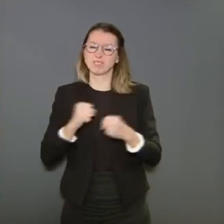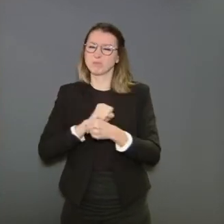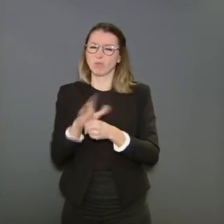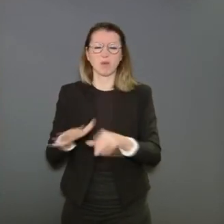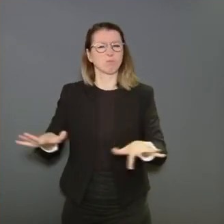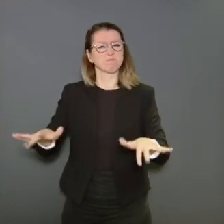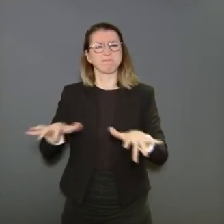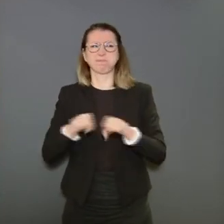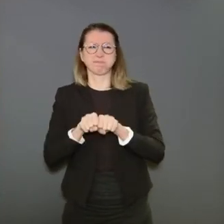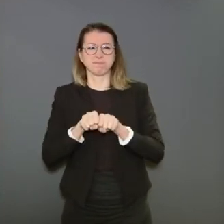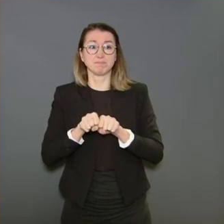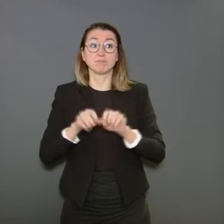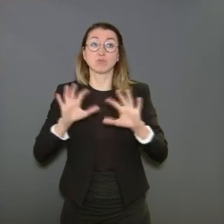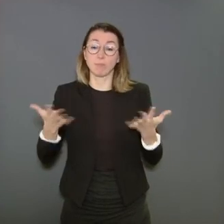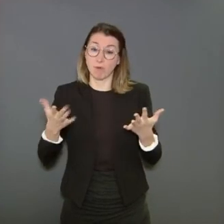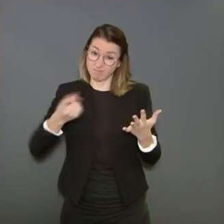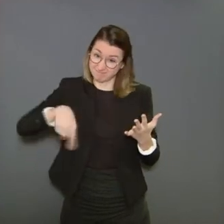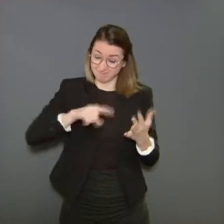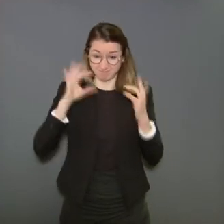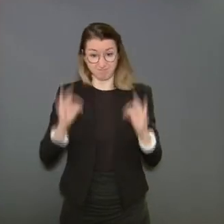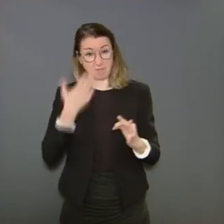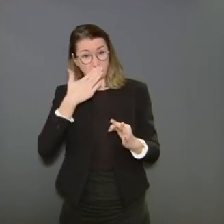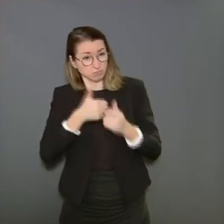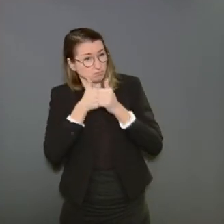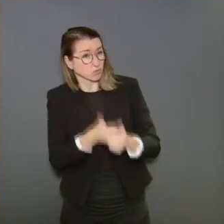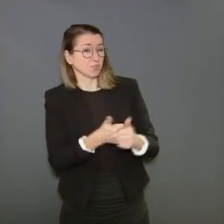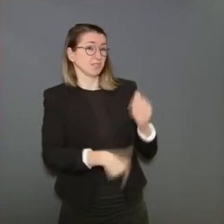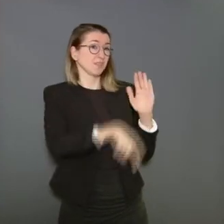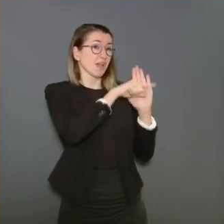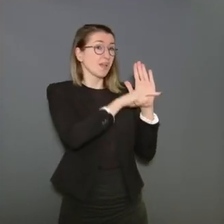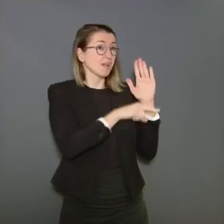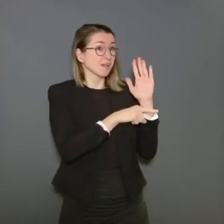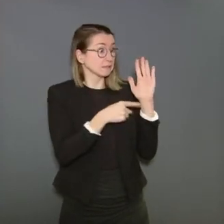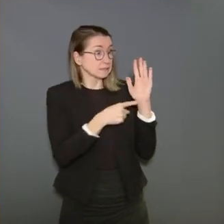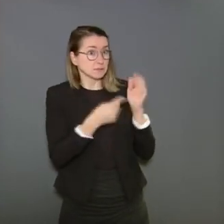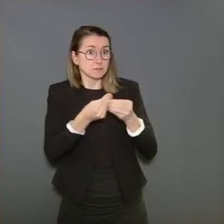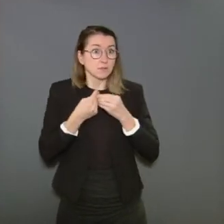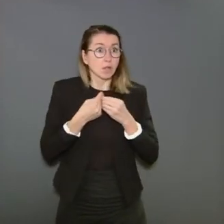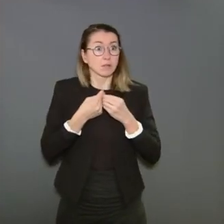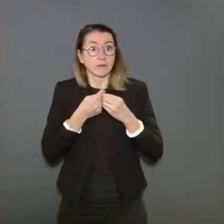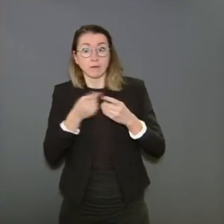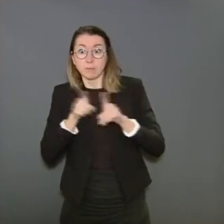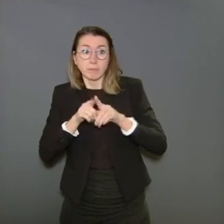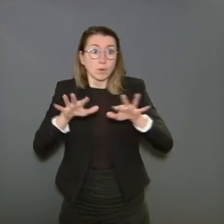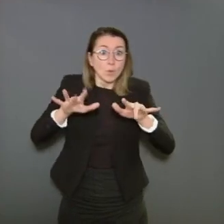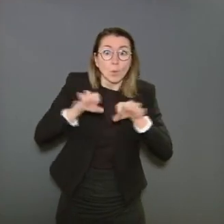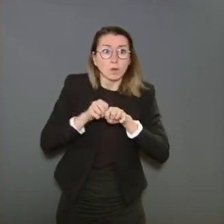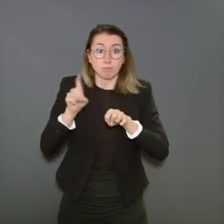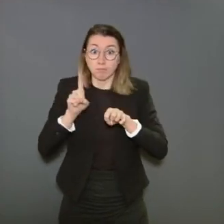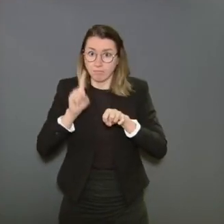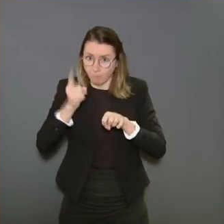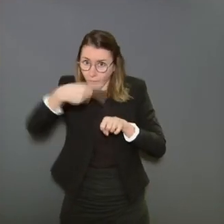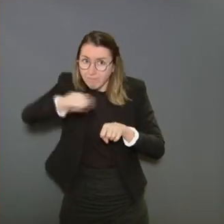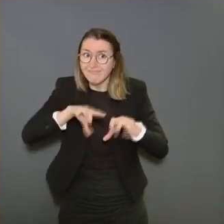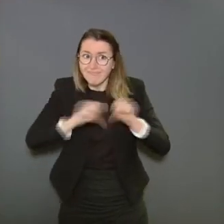règles sont là pour nous guider, mais c'est notre comportement qui le fait. Et nous savons très bien, à côté de ce qui va